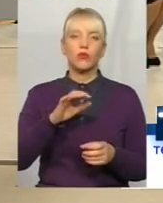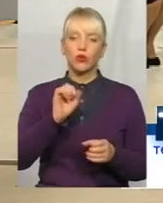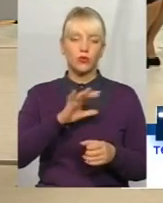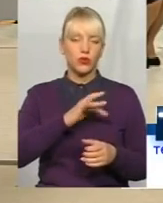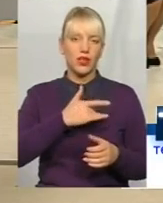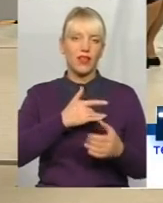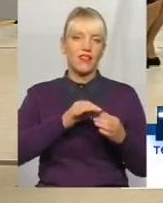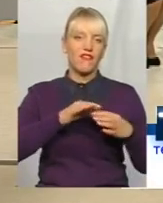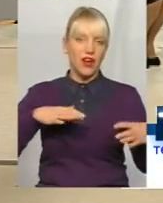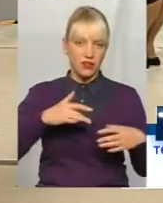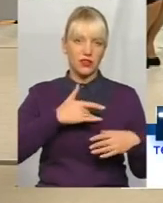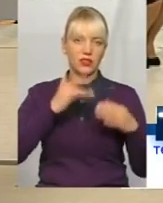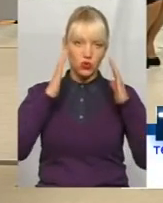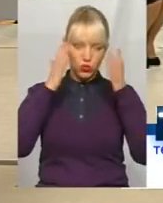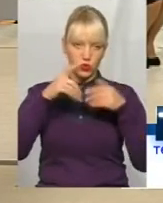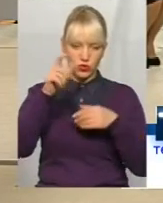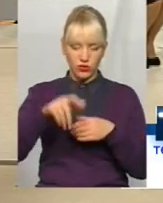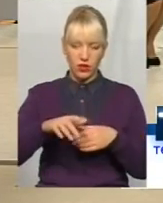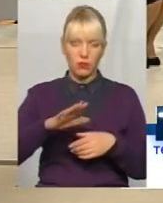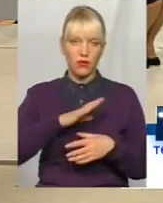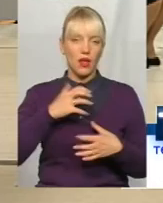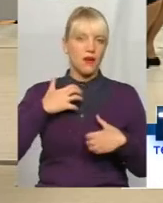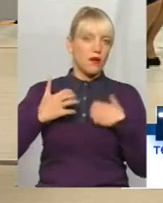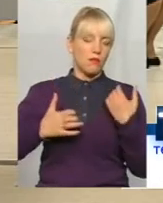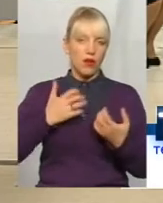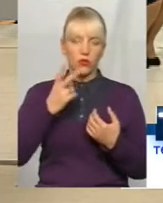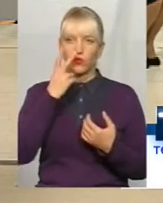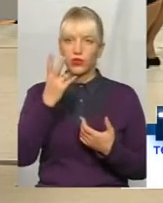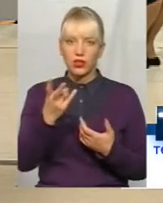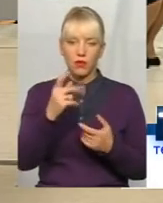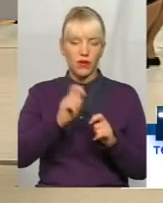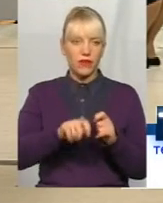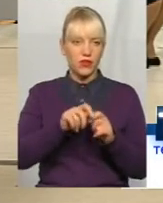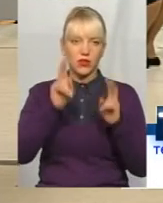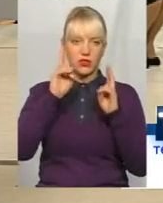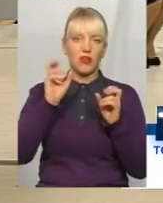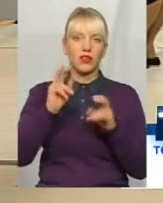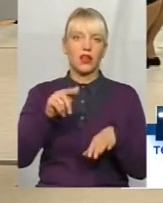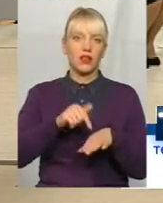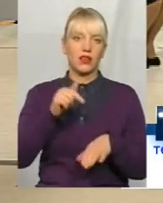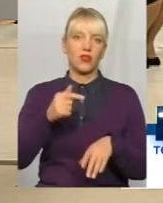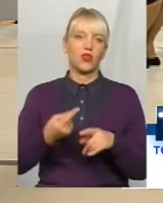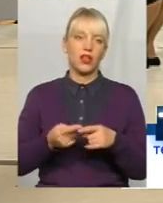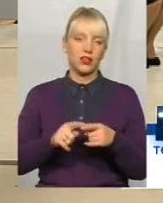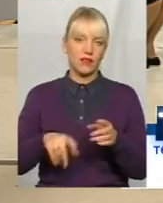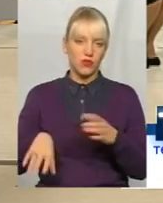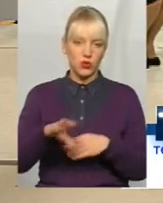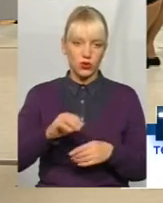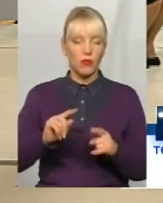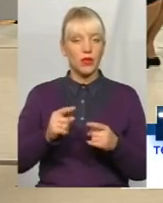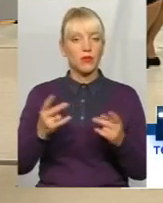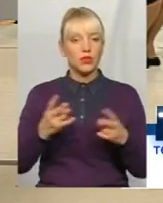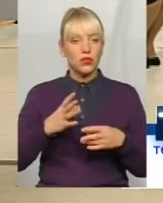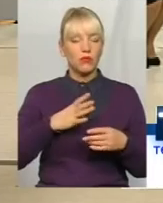інсульти. У чоловіка починається паніка, він видит ці перевірку і не знає, як вообще реагувати на це все. поєдну, должны